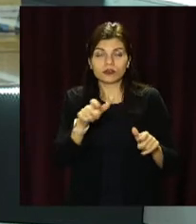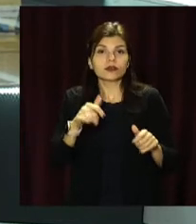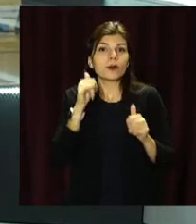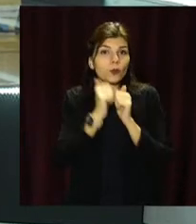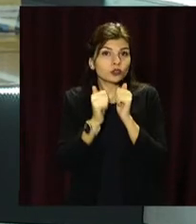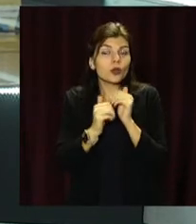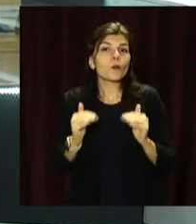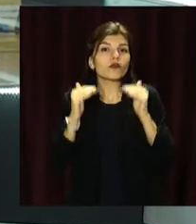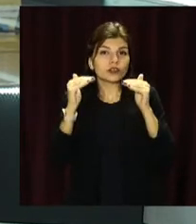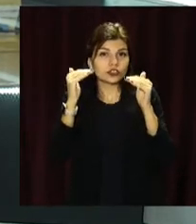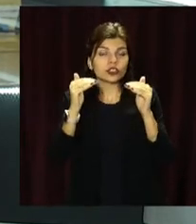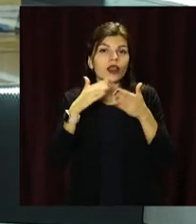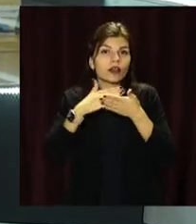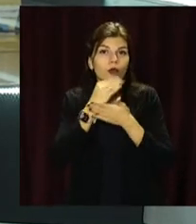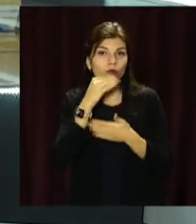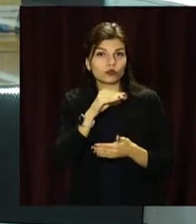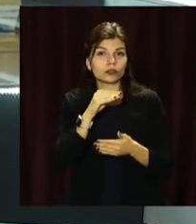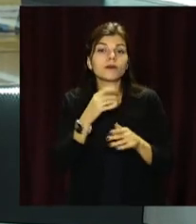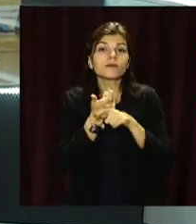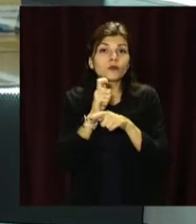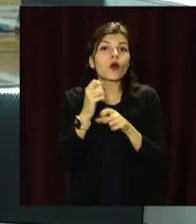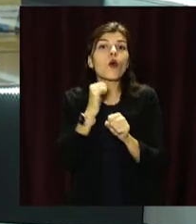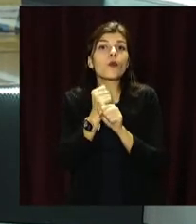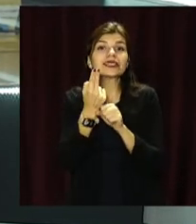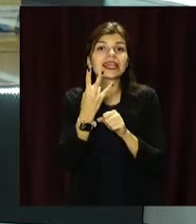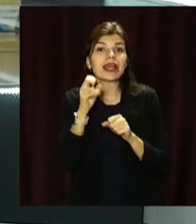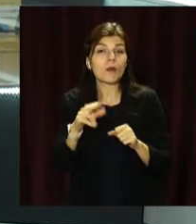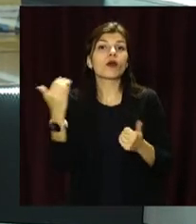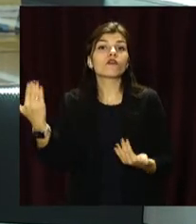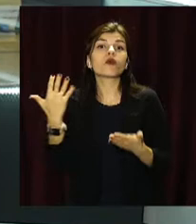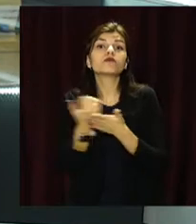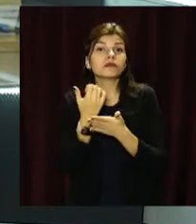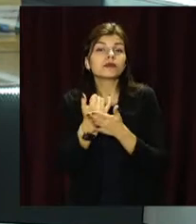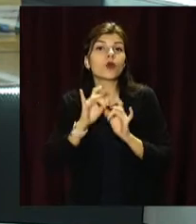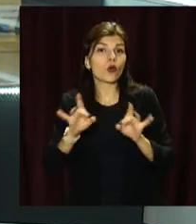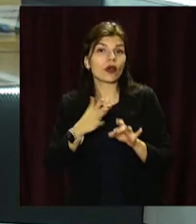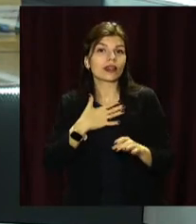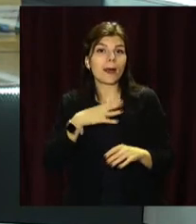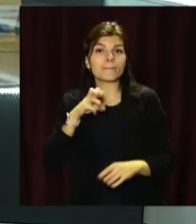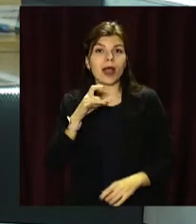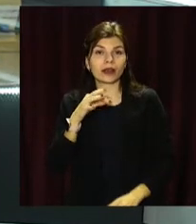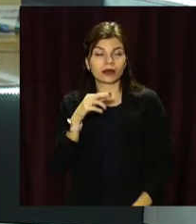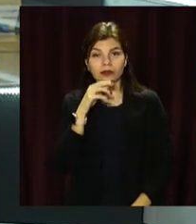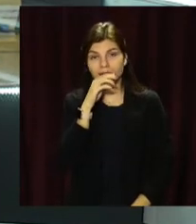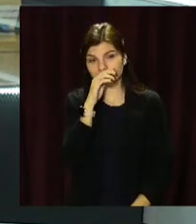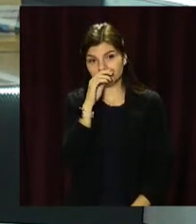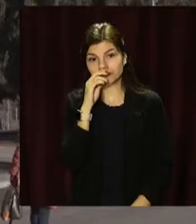постійно підвищують якість. Більше про роботу ЦНАПу та його досягнення розкаже наша Марія Требушенко.